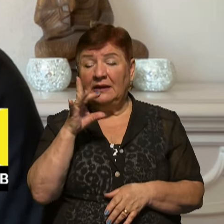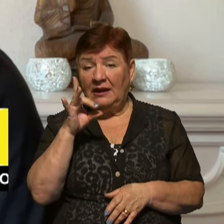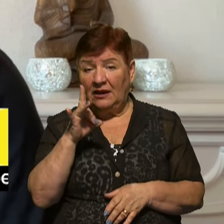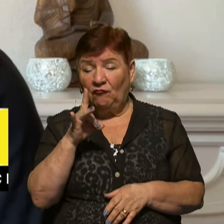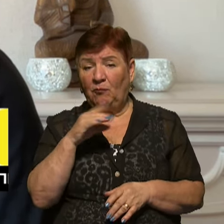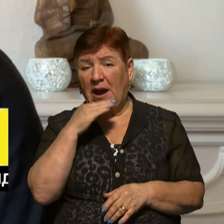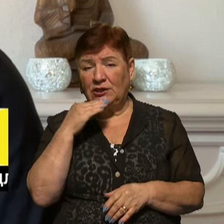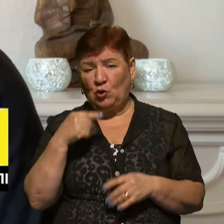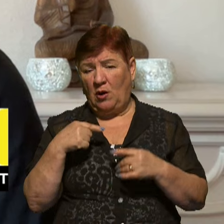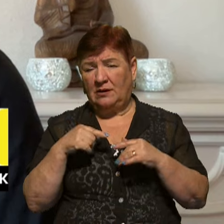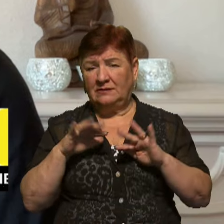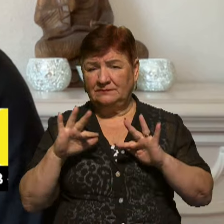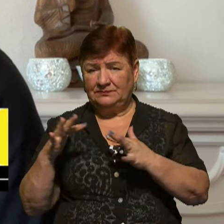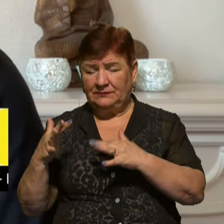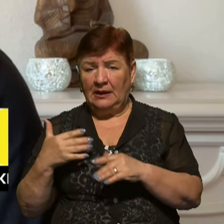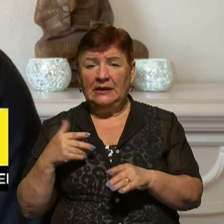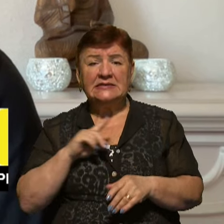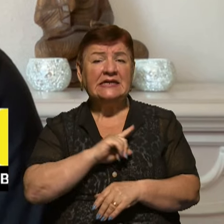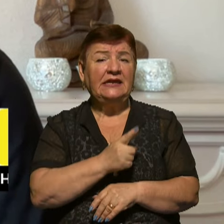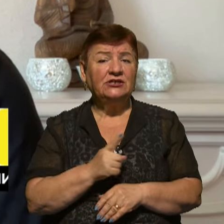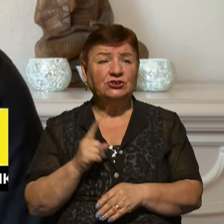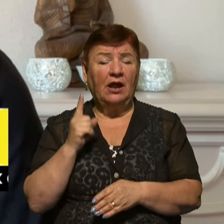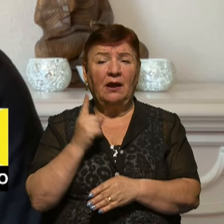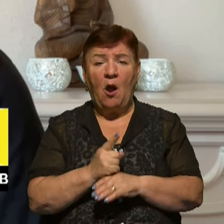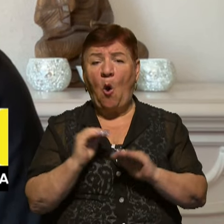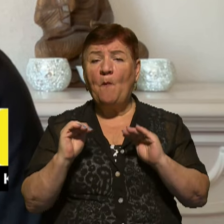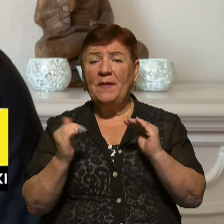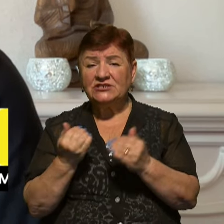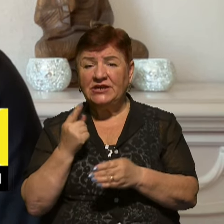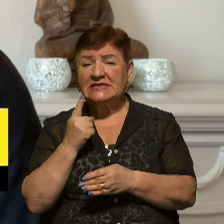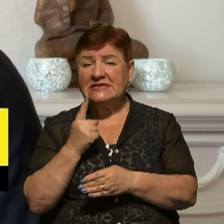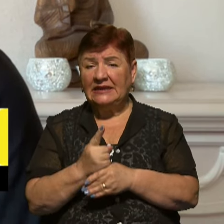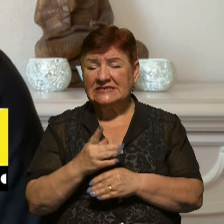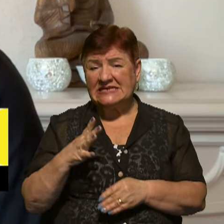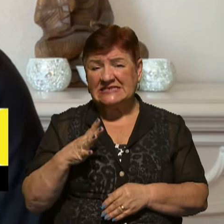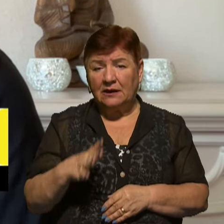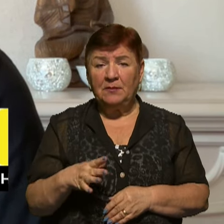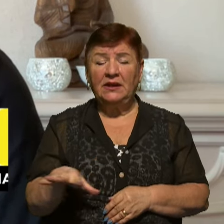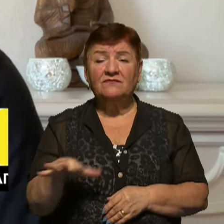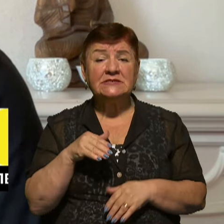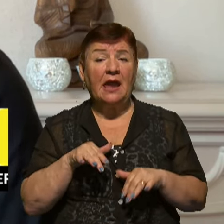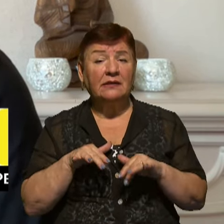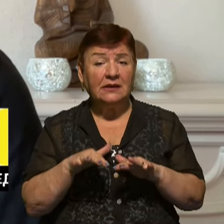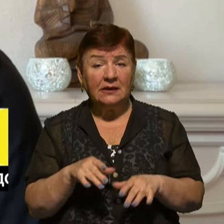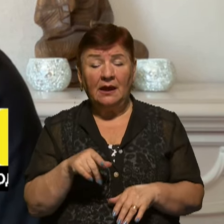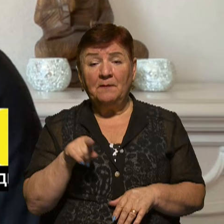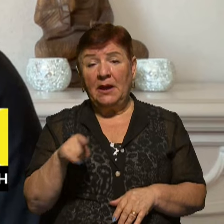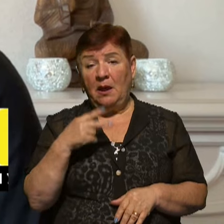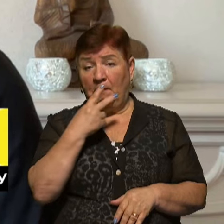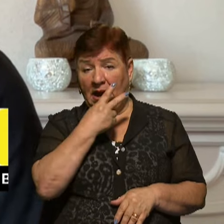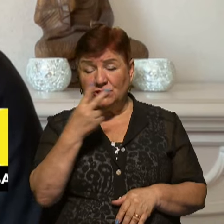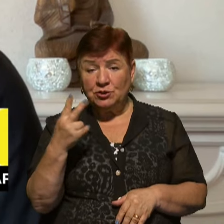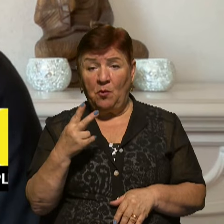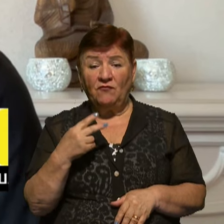І дедалі сильніші накладають обмеження, санкції, стримування. Тобто це все діє, і тому ми бачимо, що вони